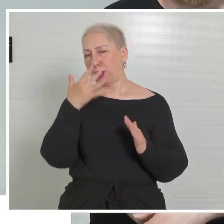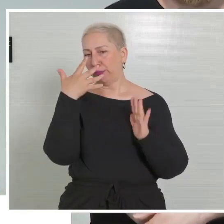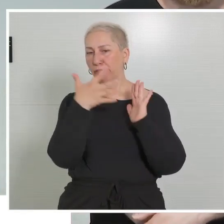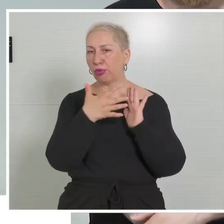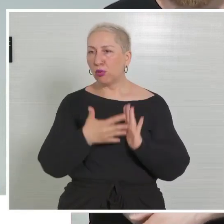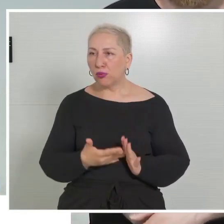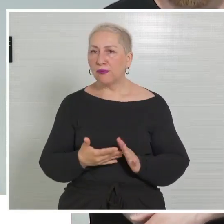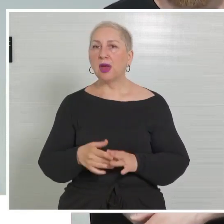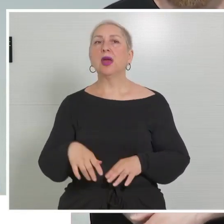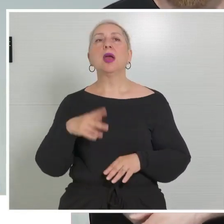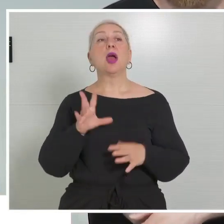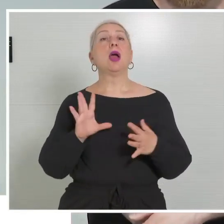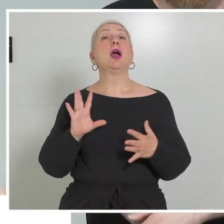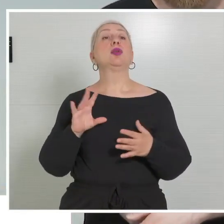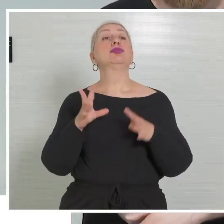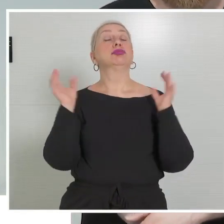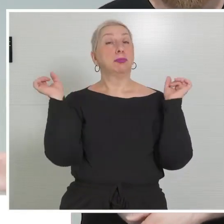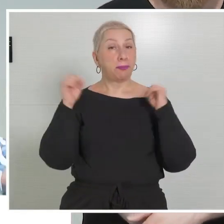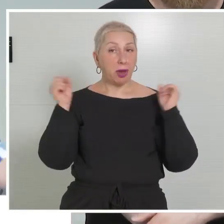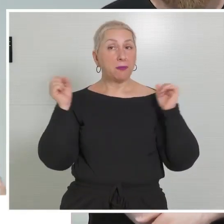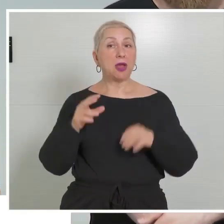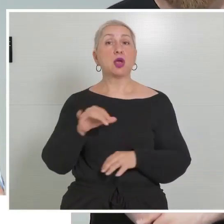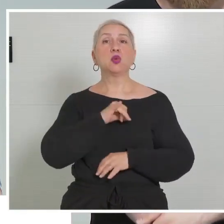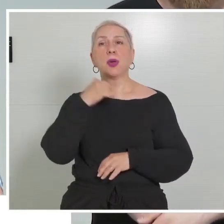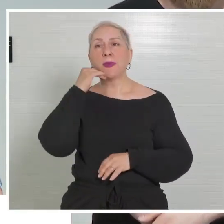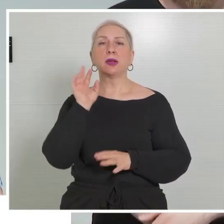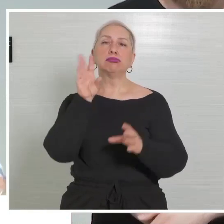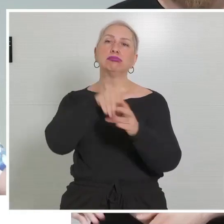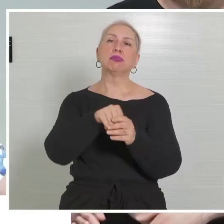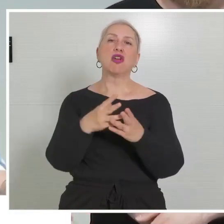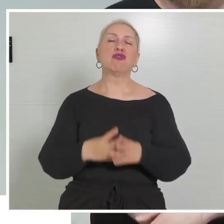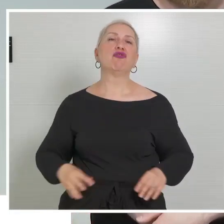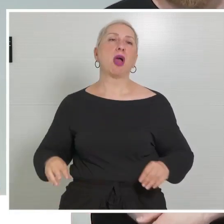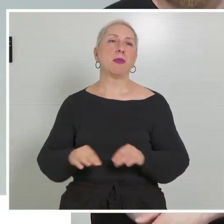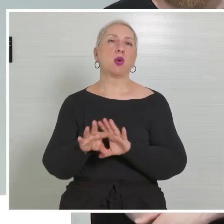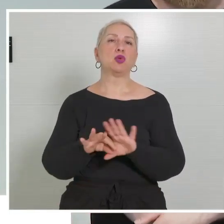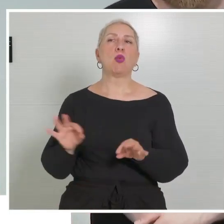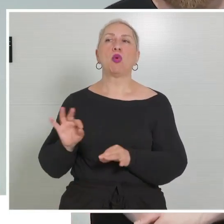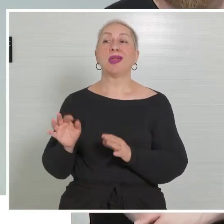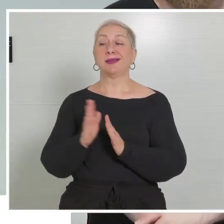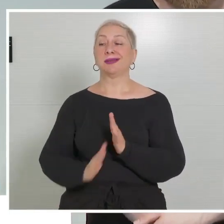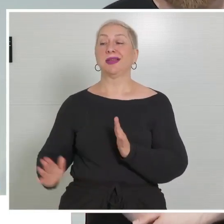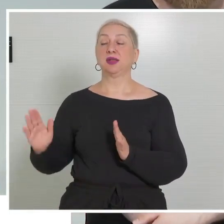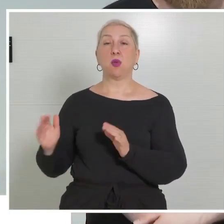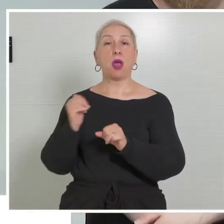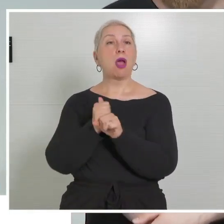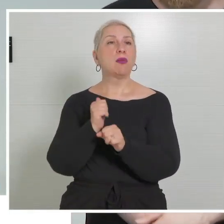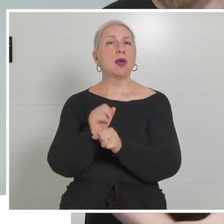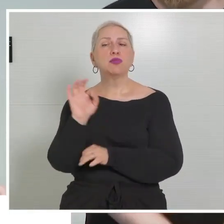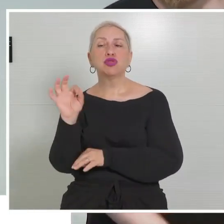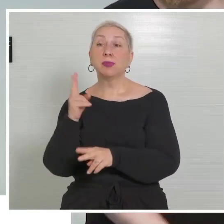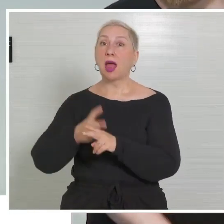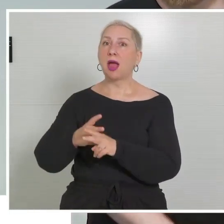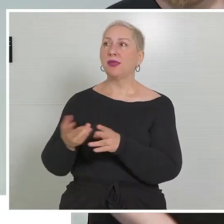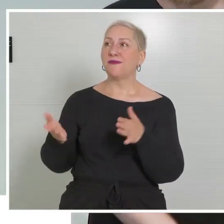mit den Einrichtungen sollen beispielsweise junge Männer im Familienunternehmen oder bei Saisonarbeiten in bestimmten Härtefällen diesen